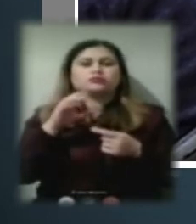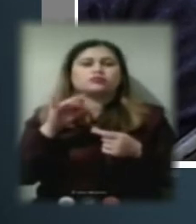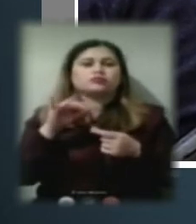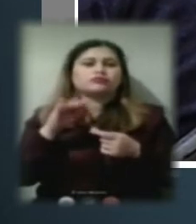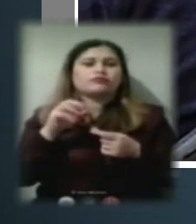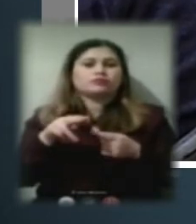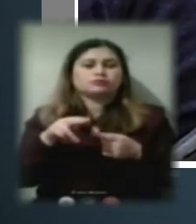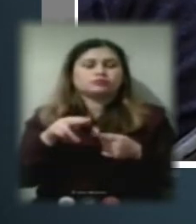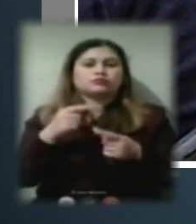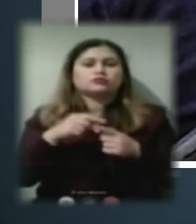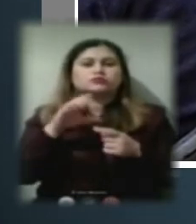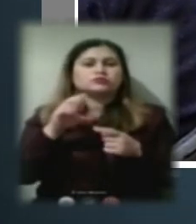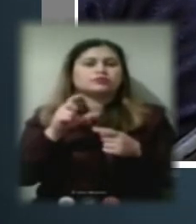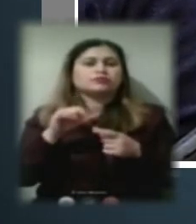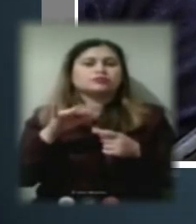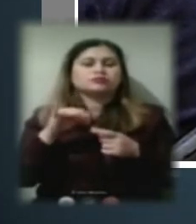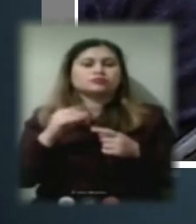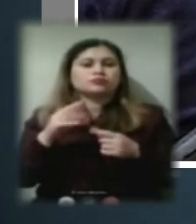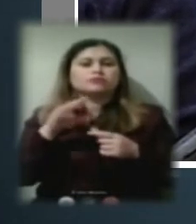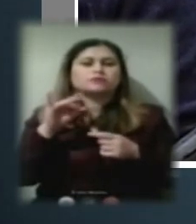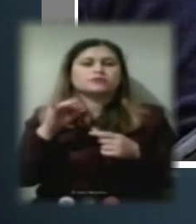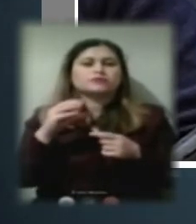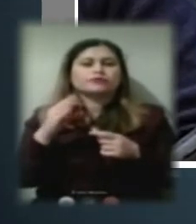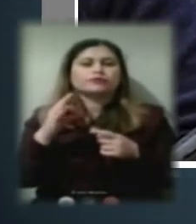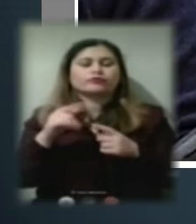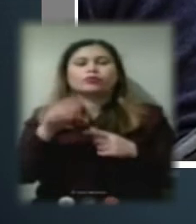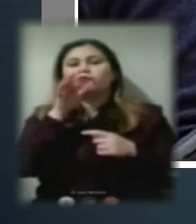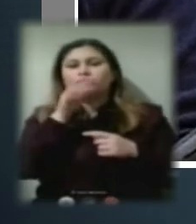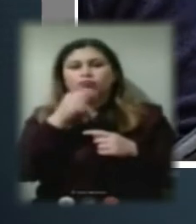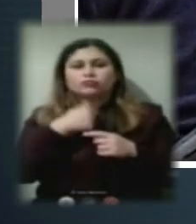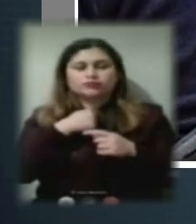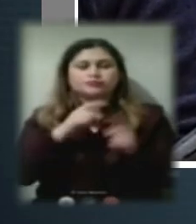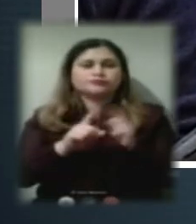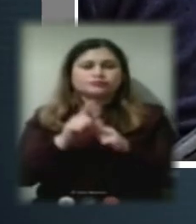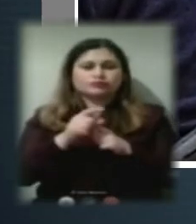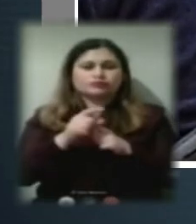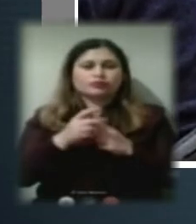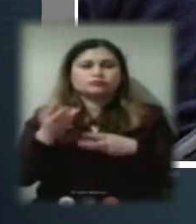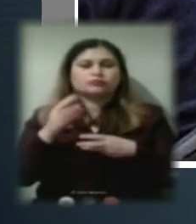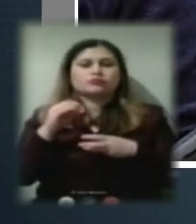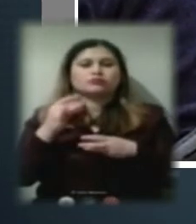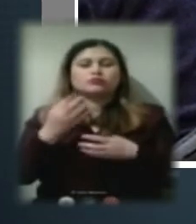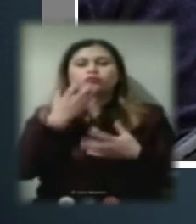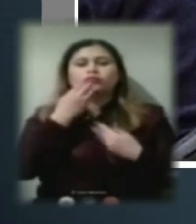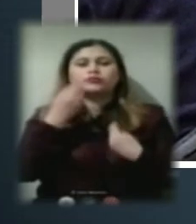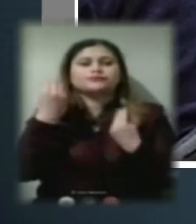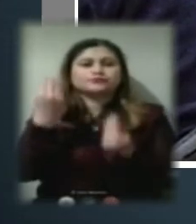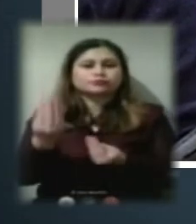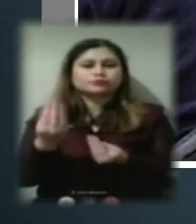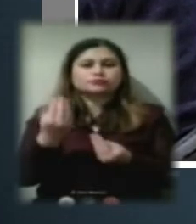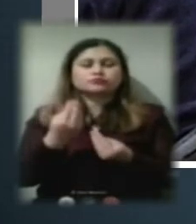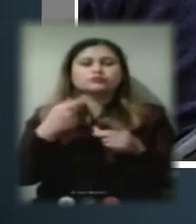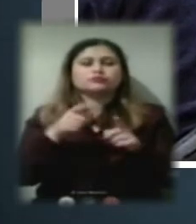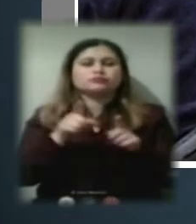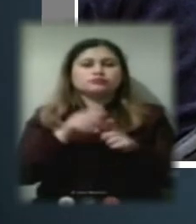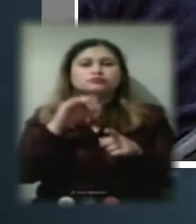збитки, це прямі збитки підприємства. І коли починаємо, розігріли, подали теплоносій, ще й така сторона, що